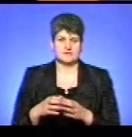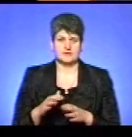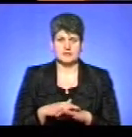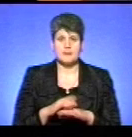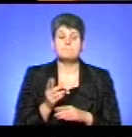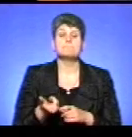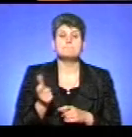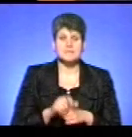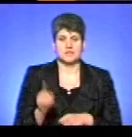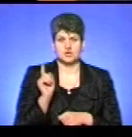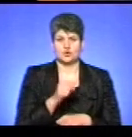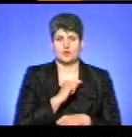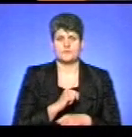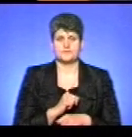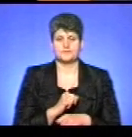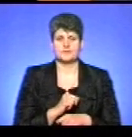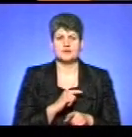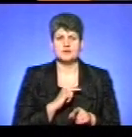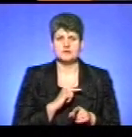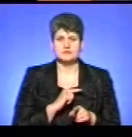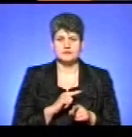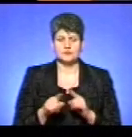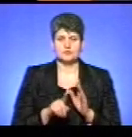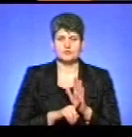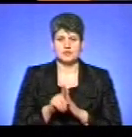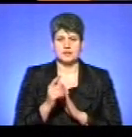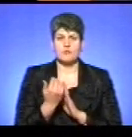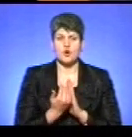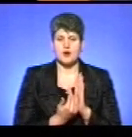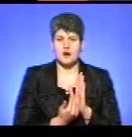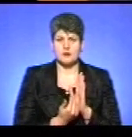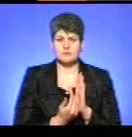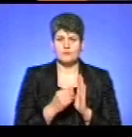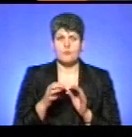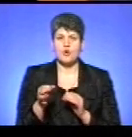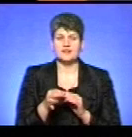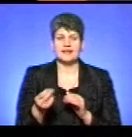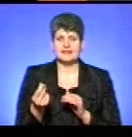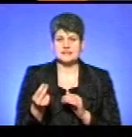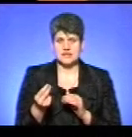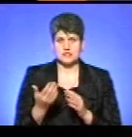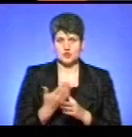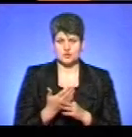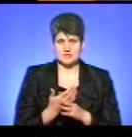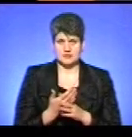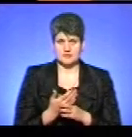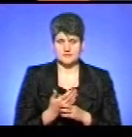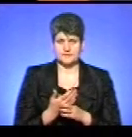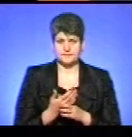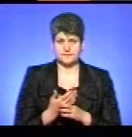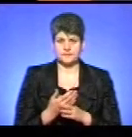більше того, негайно запустити програму монетизації субсидій. Ті, хто